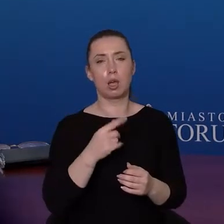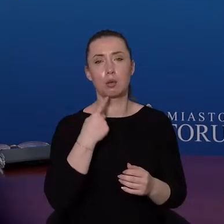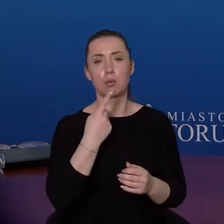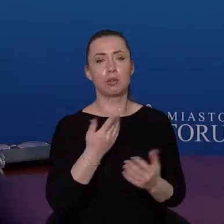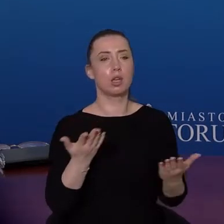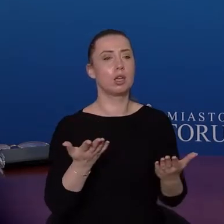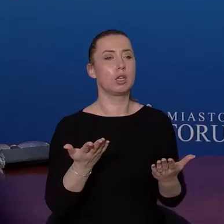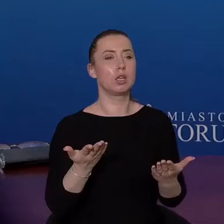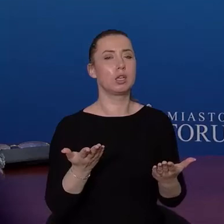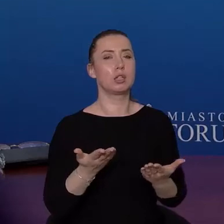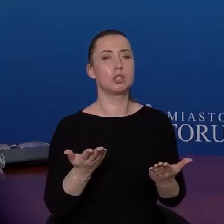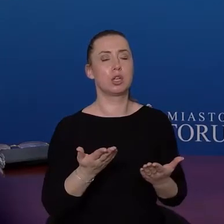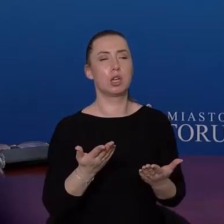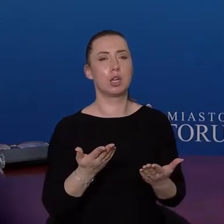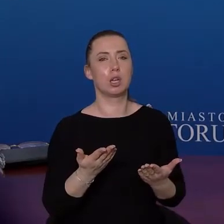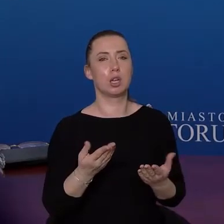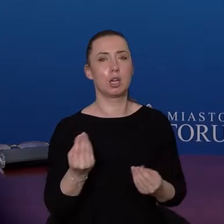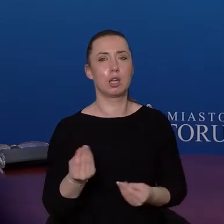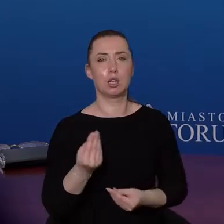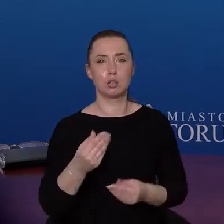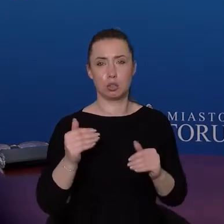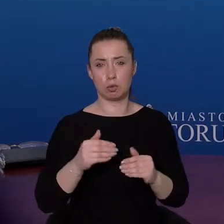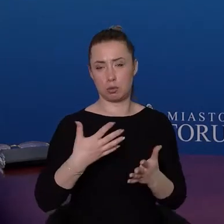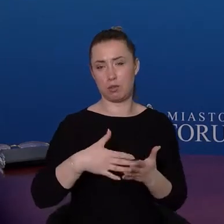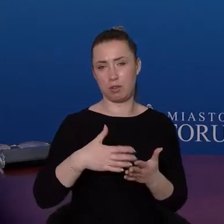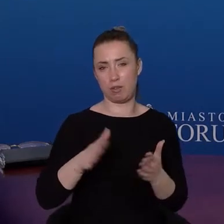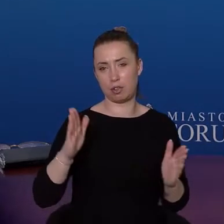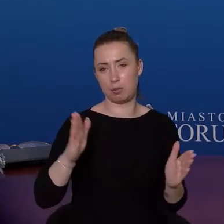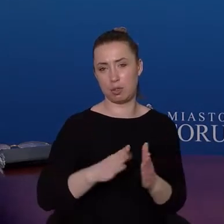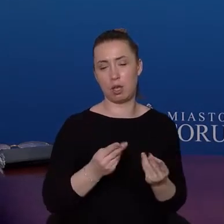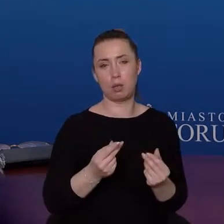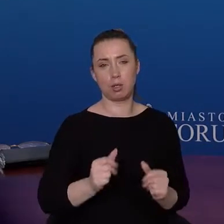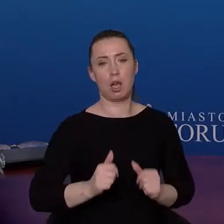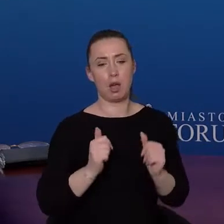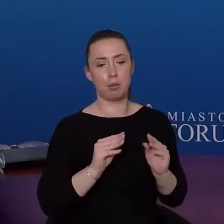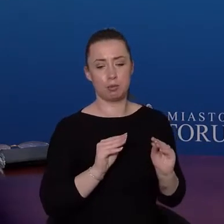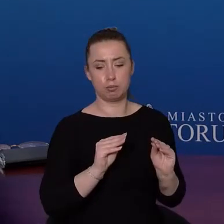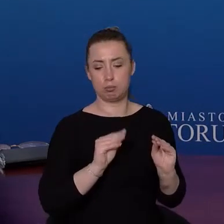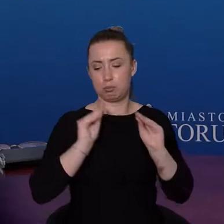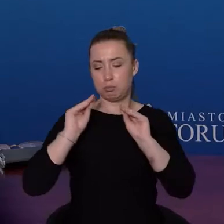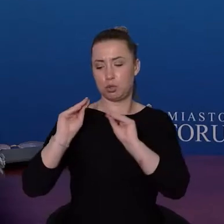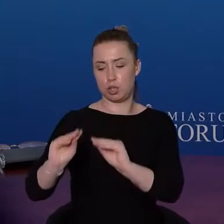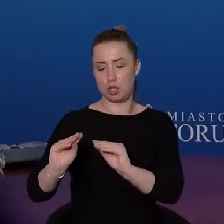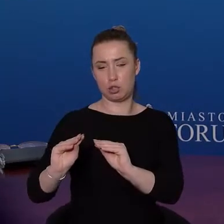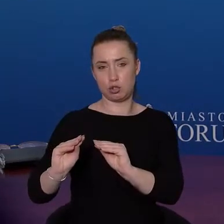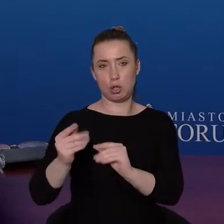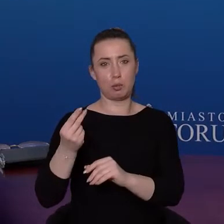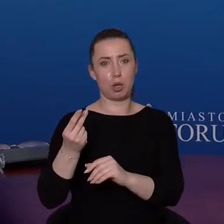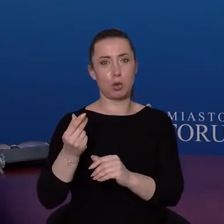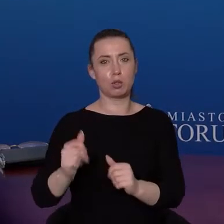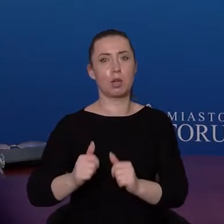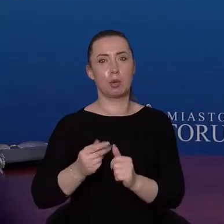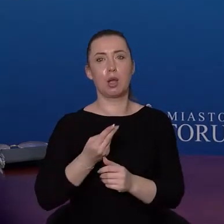funkcjonowania miasta, gdzie moglibyśmy wydawać mniej pieniędzy, po to, aby przeznaczyć na opłaty za rachunki, za energię